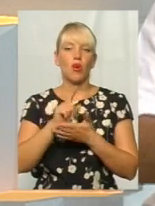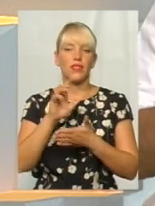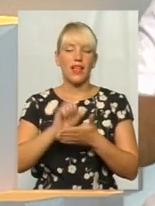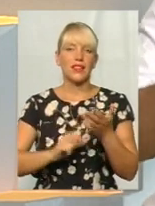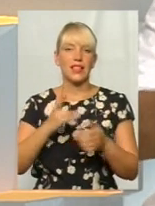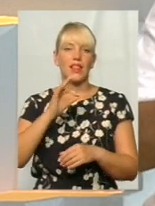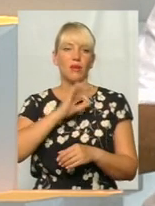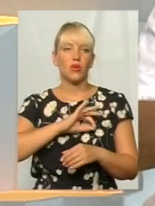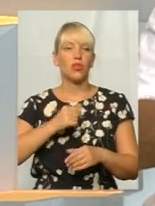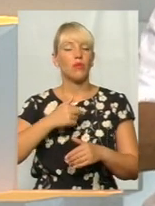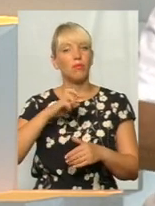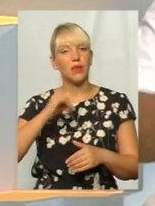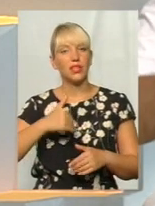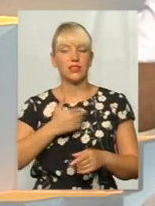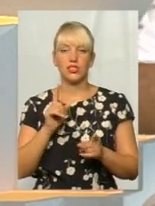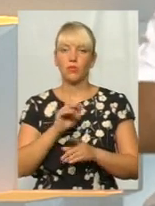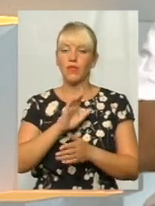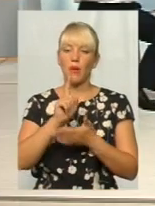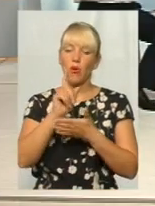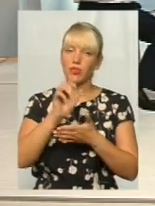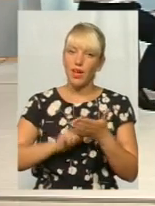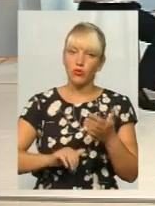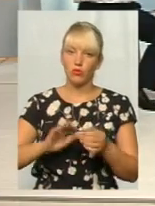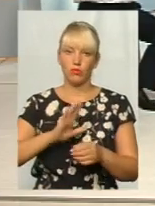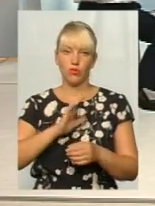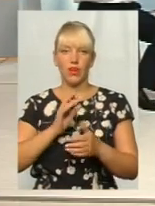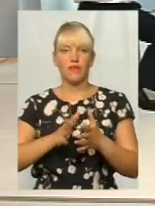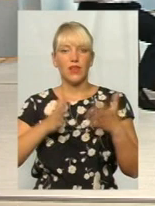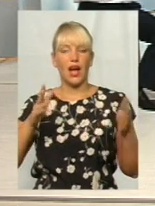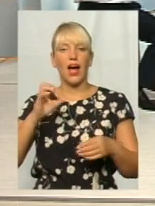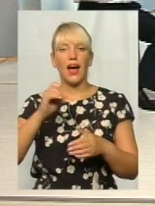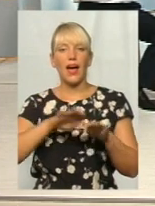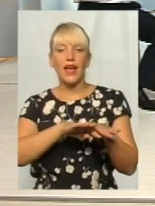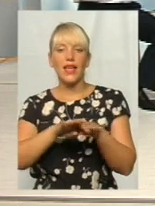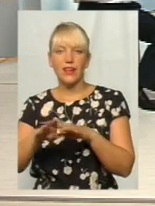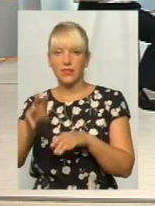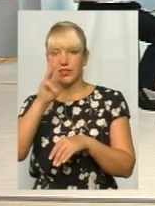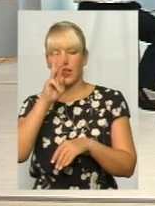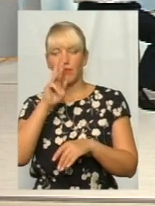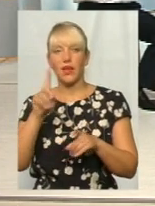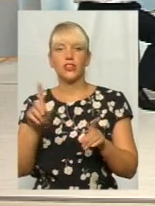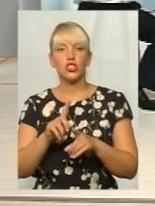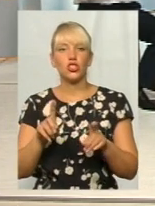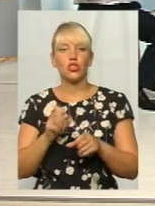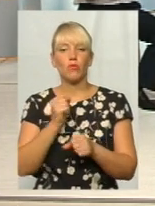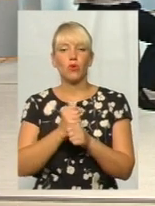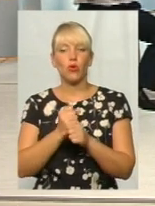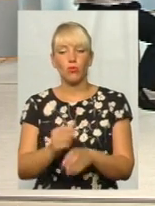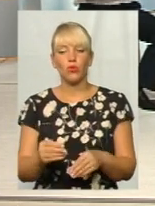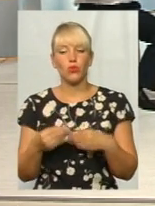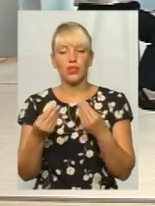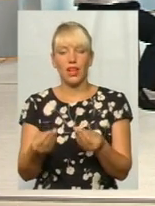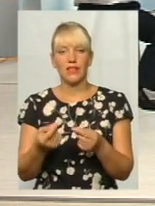хотіли, щоб не податок на прибуток, а рівень зарплати. Тобто, ЄСВ зменшувалось для того, щоб роботодавець міг цю